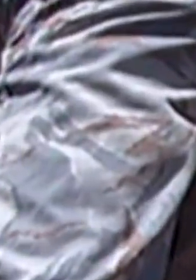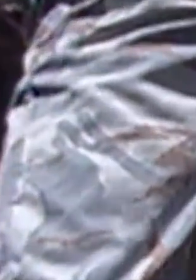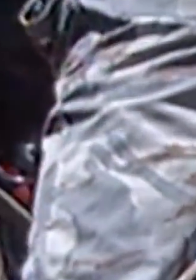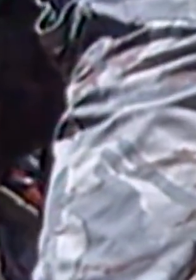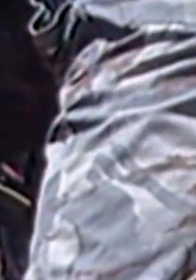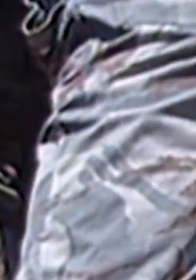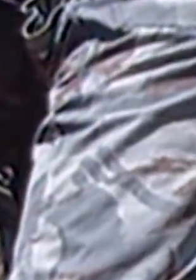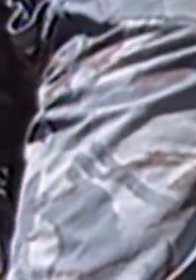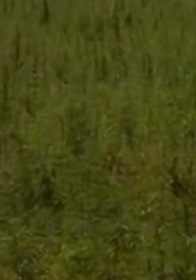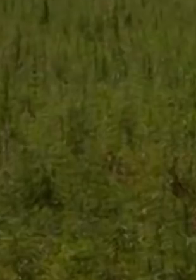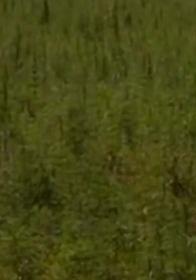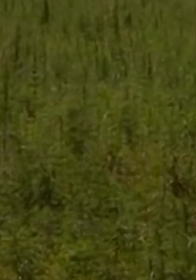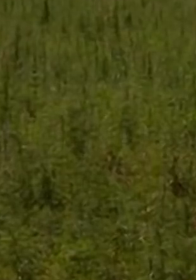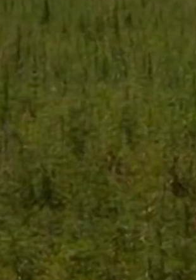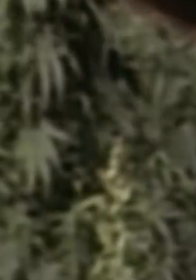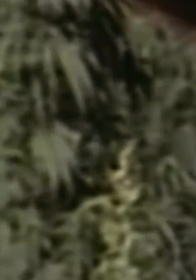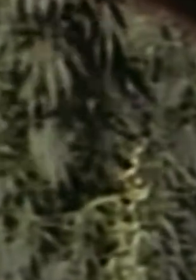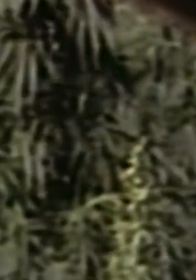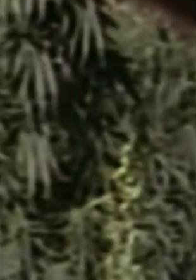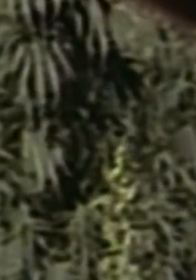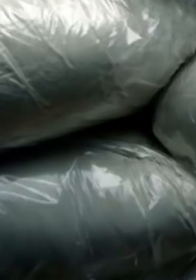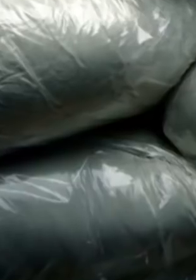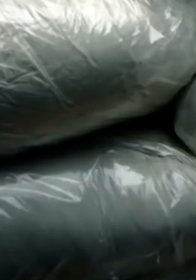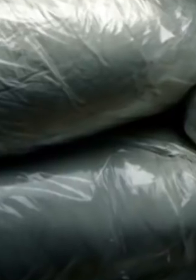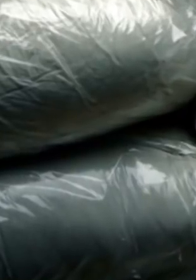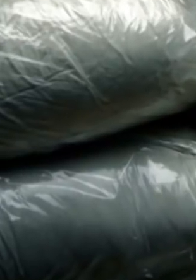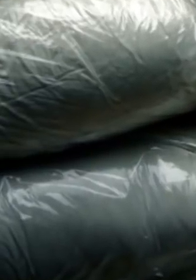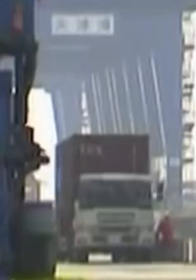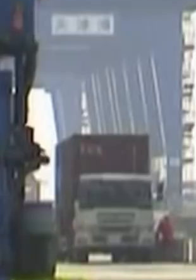אנחנו עובר בשנות התשעים ידענו על המעורבות של חיזבאלה בסמים.